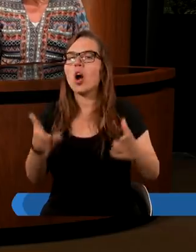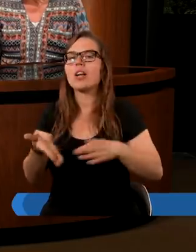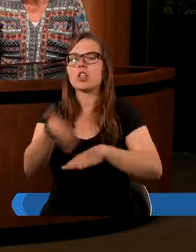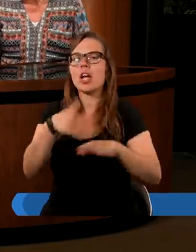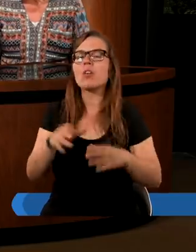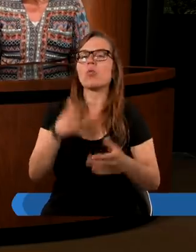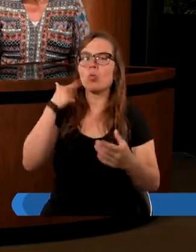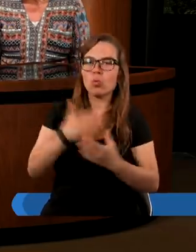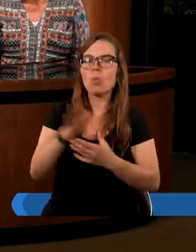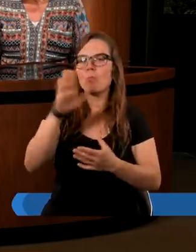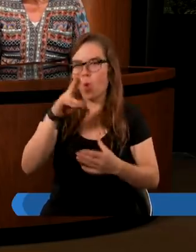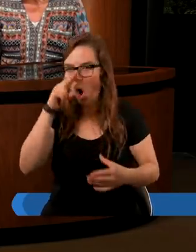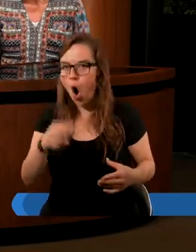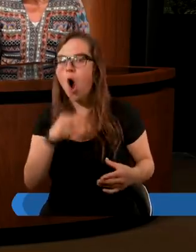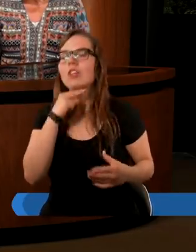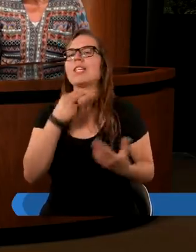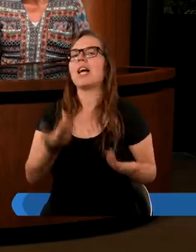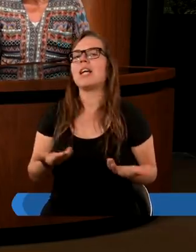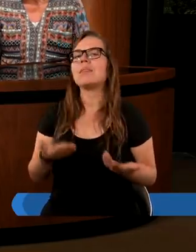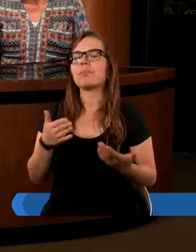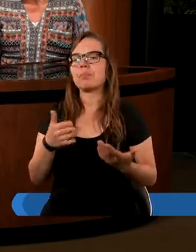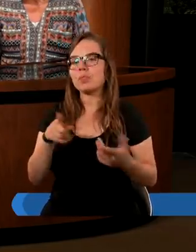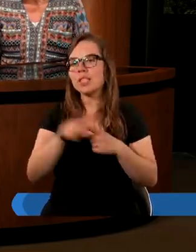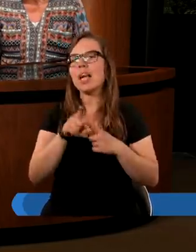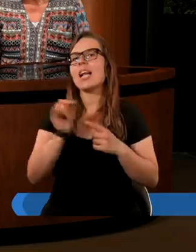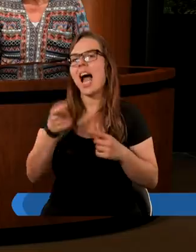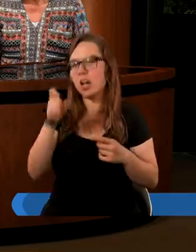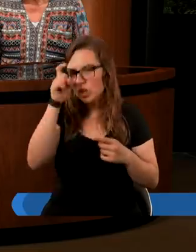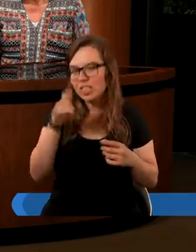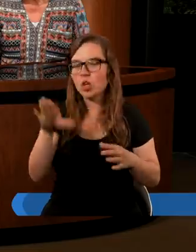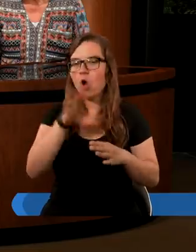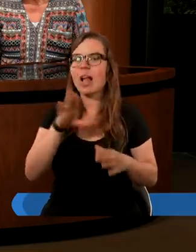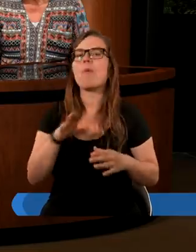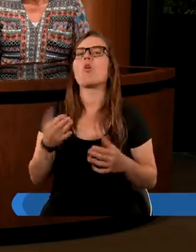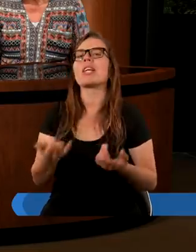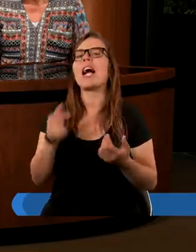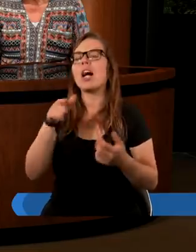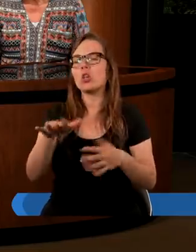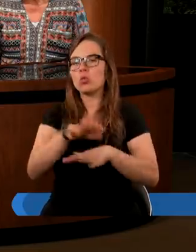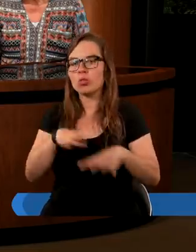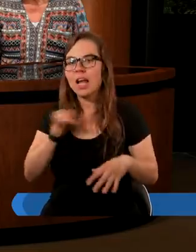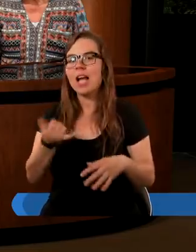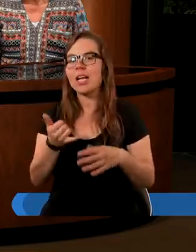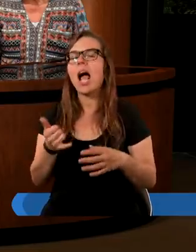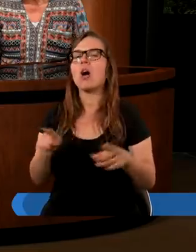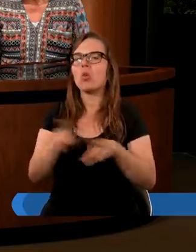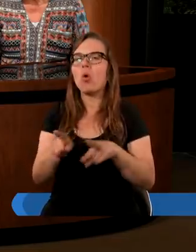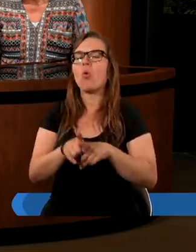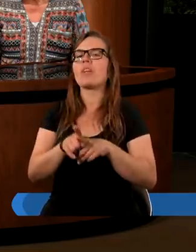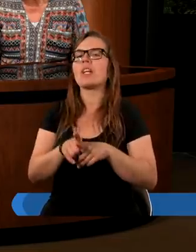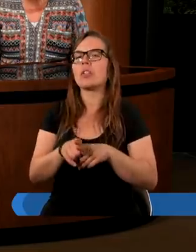słusznie. Bóg Ojciec, Chrystus jako istota boska, Duch Święty również jako